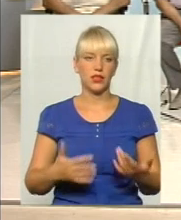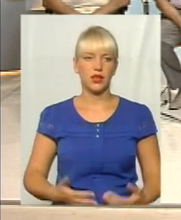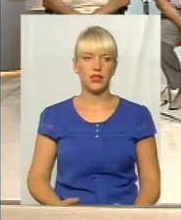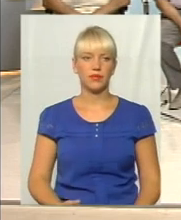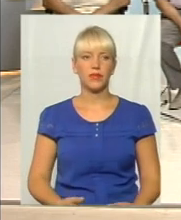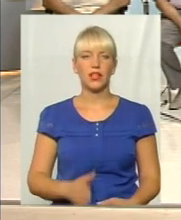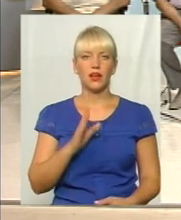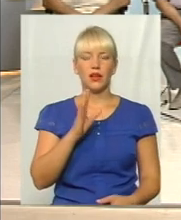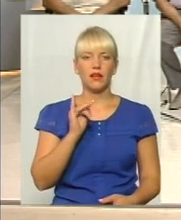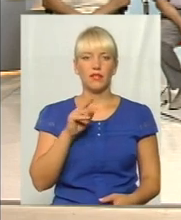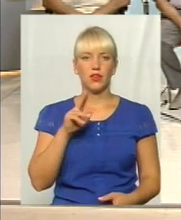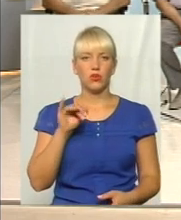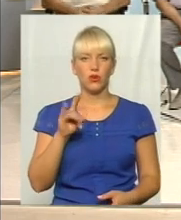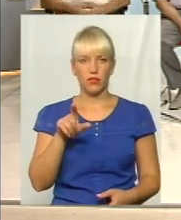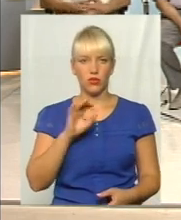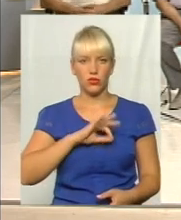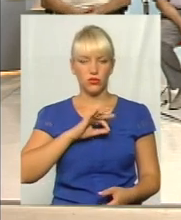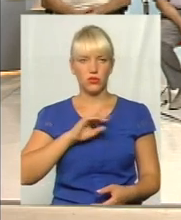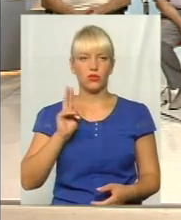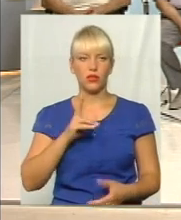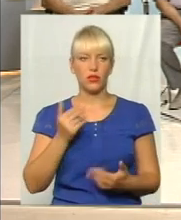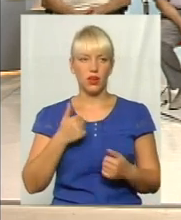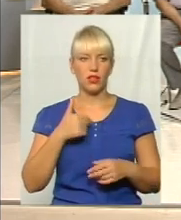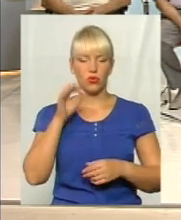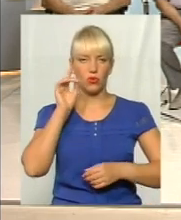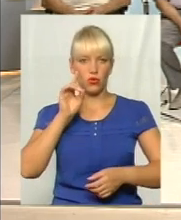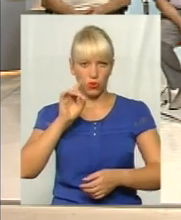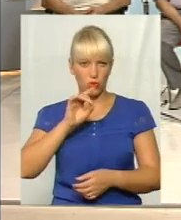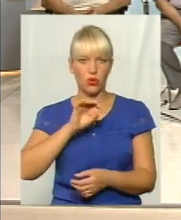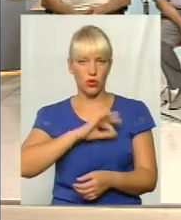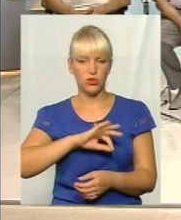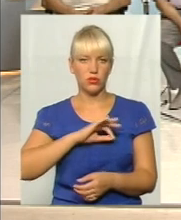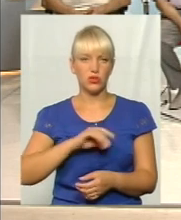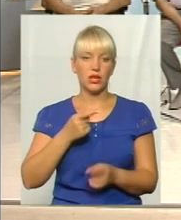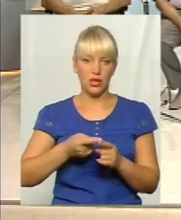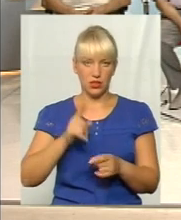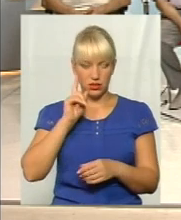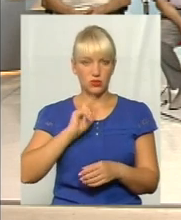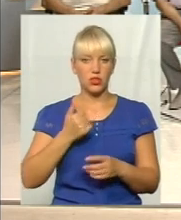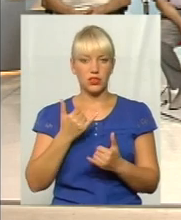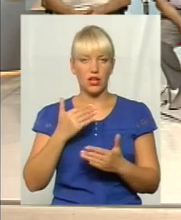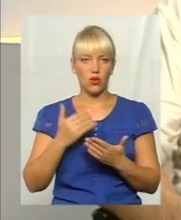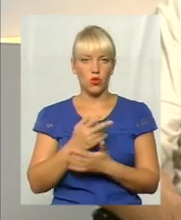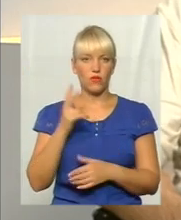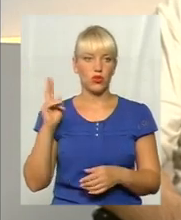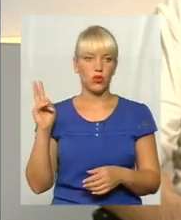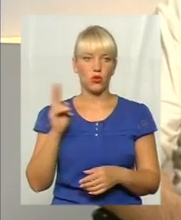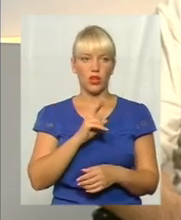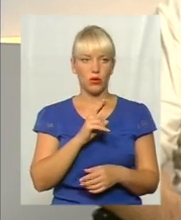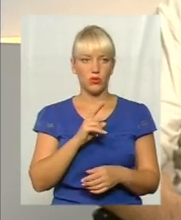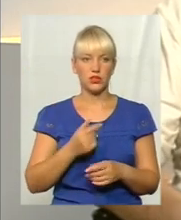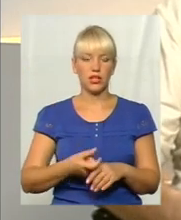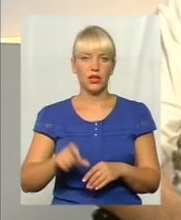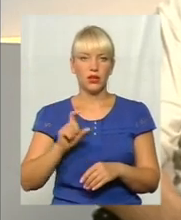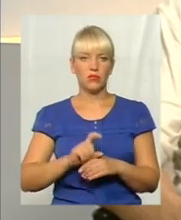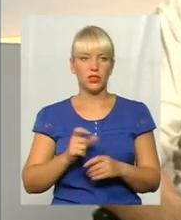користуєтесь тролейбусом? Так, користуюсь. Це зручно? Зараз нові тролейбуси, більше